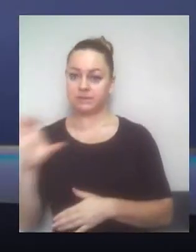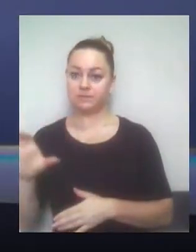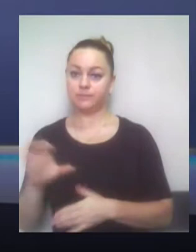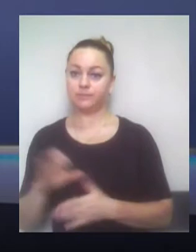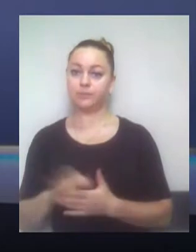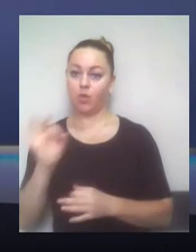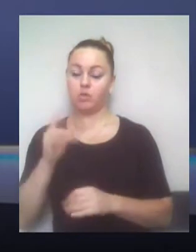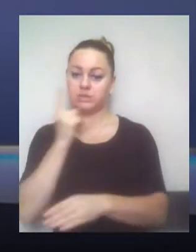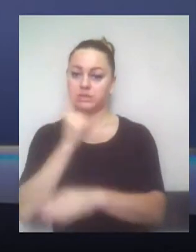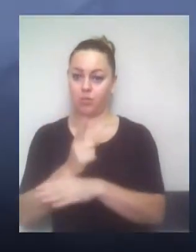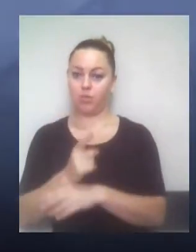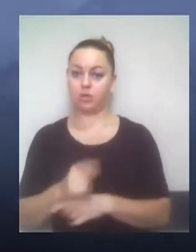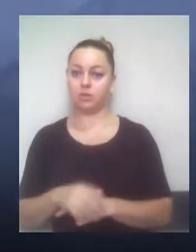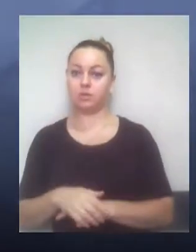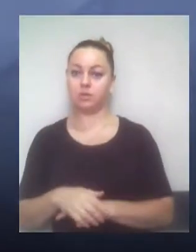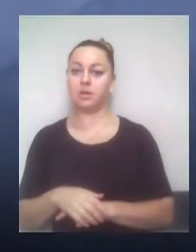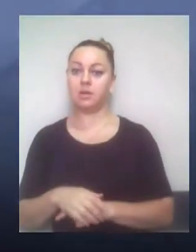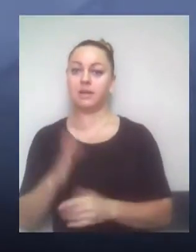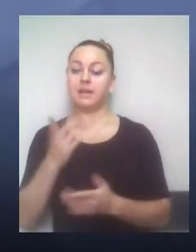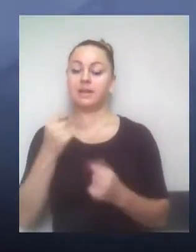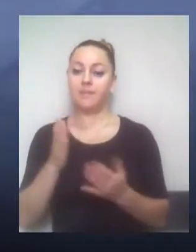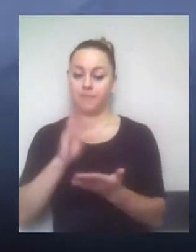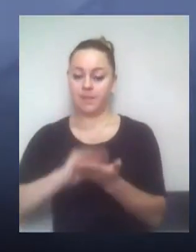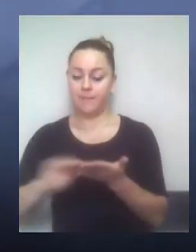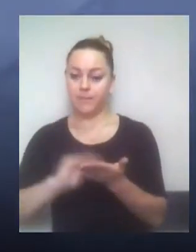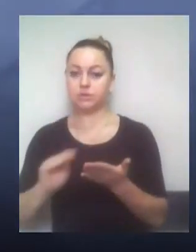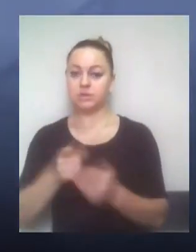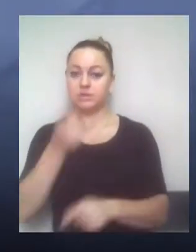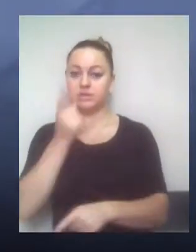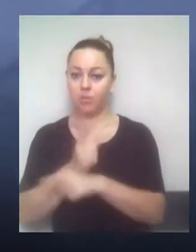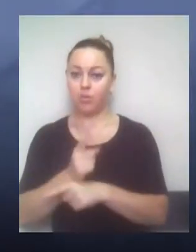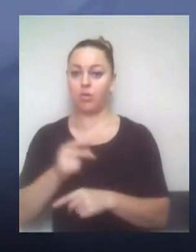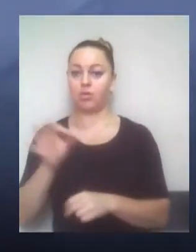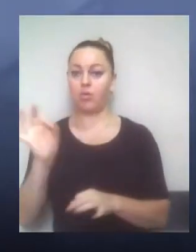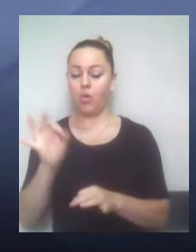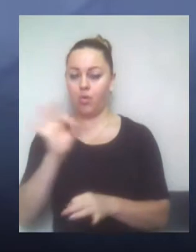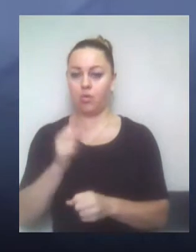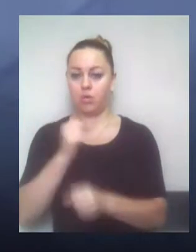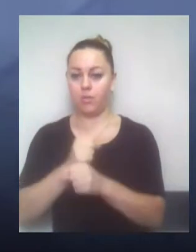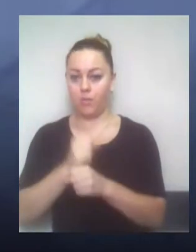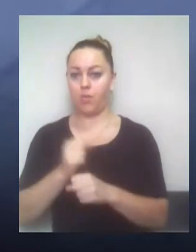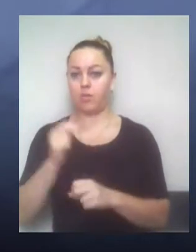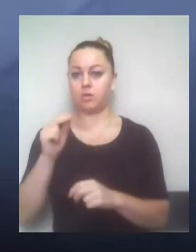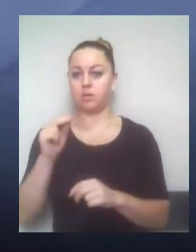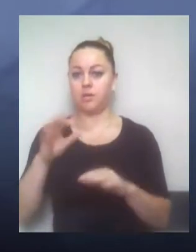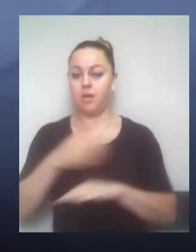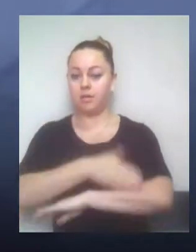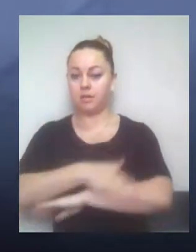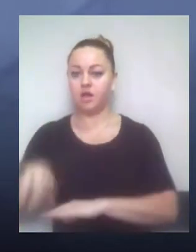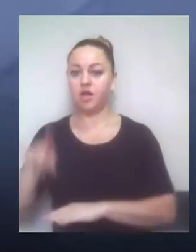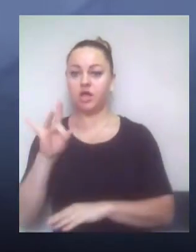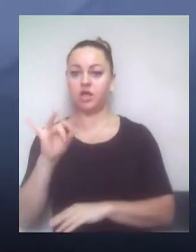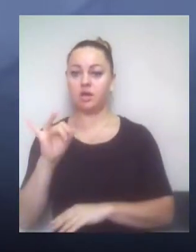не можно что делать? Яким прямо заборонено будь-якие работы за адресою саме будинки в улице Рішельєвська